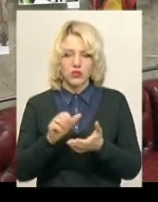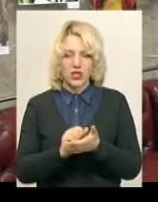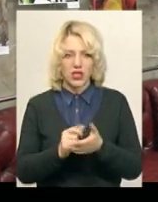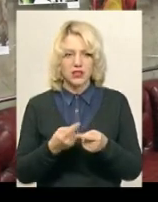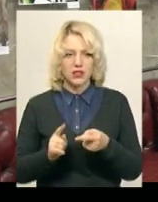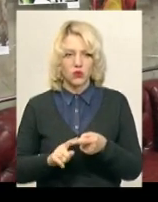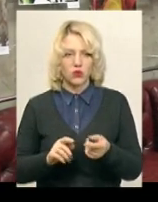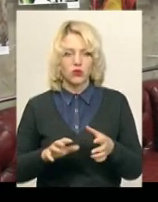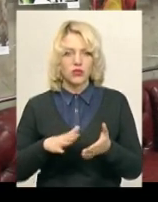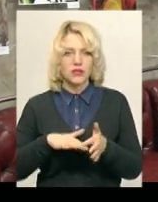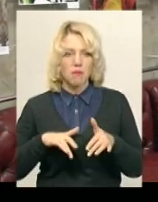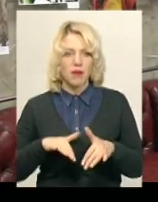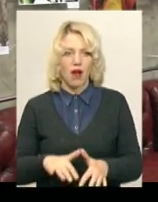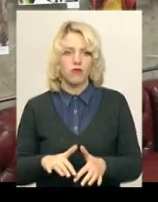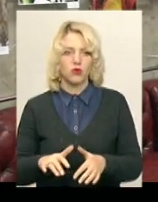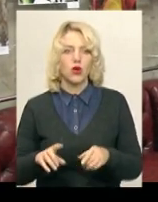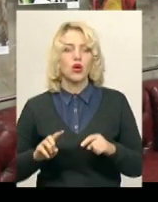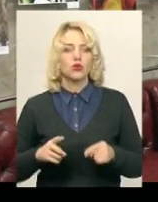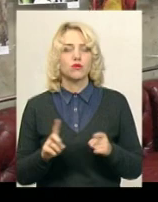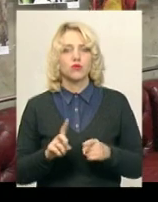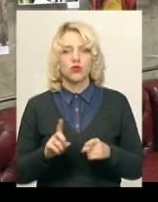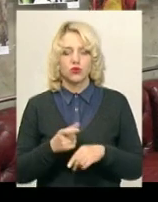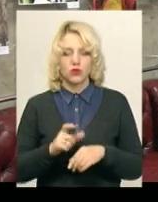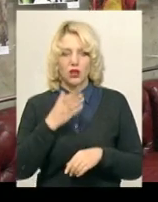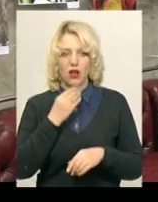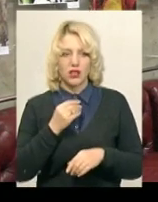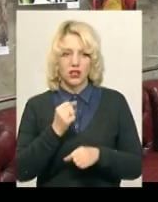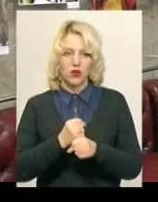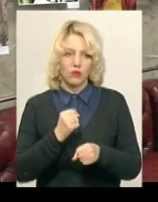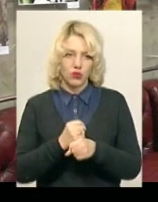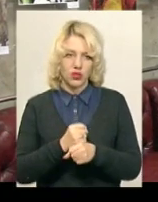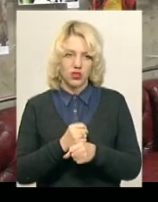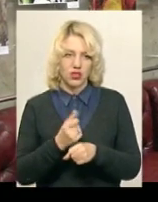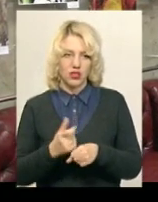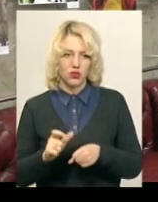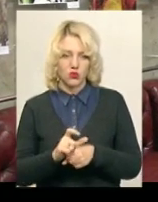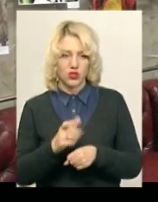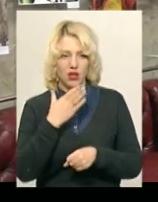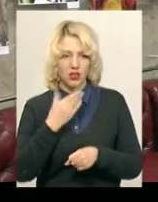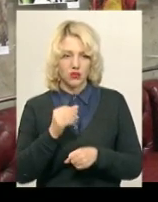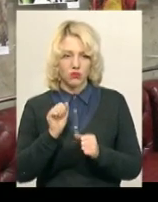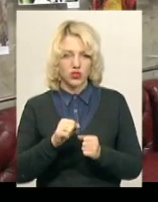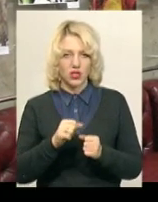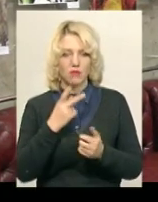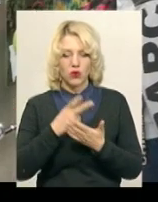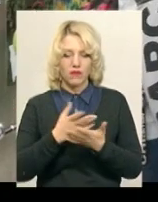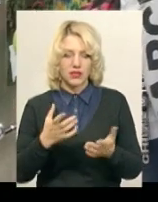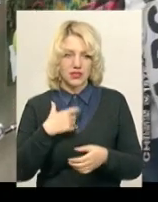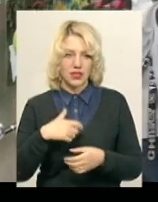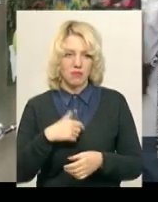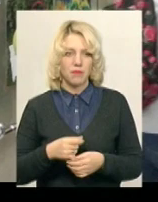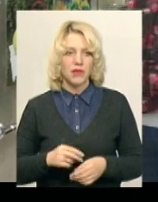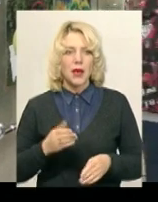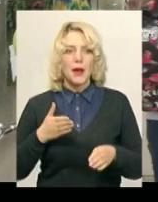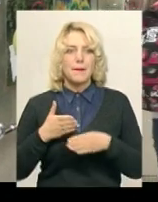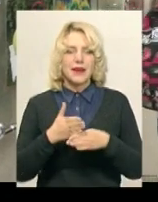справою, тому що дуже красиві роботи, дуже гарно можна проявити себе. Методист